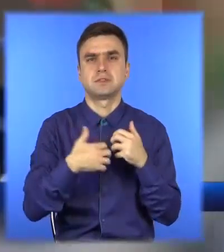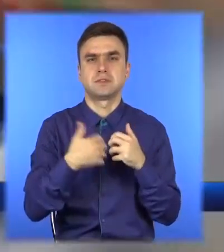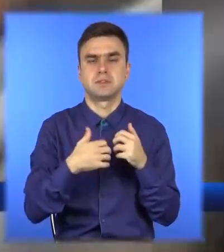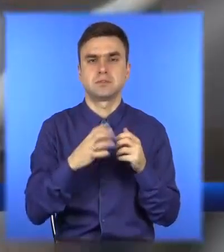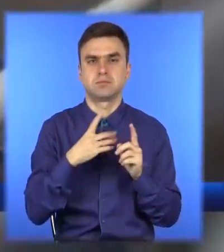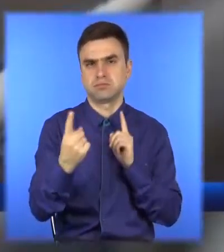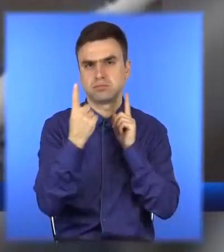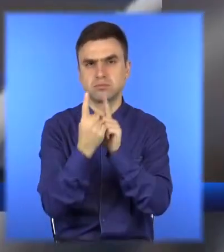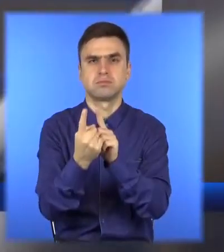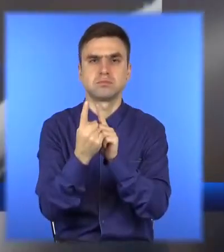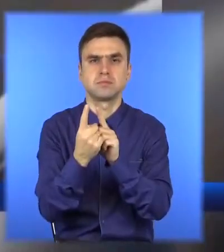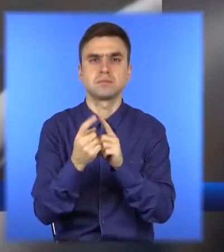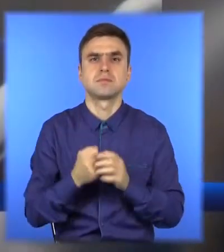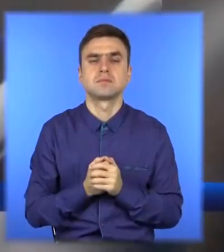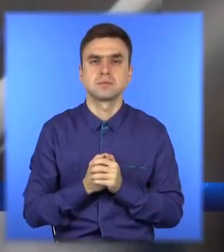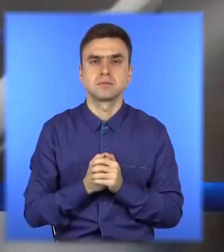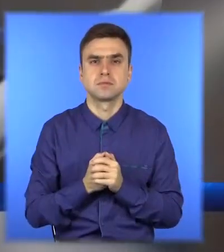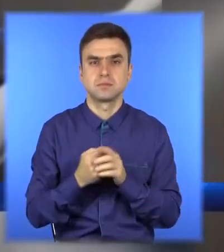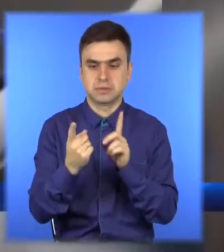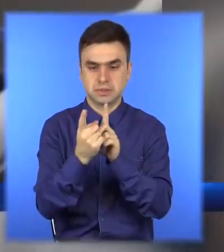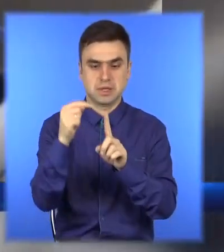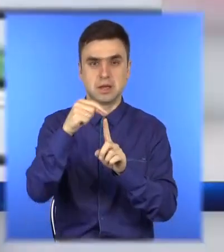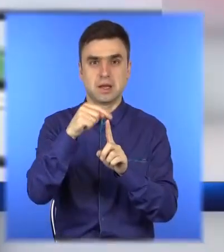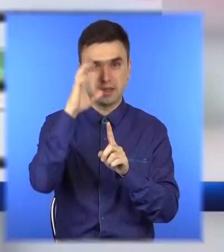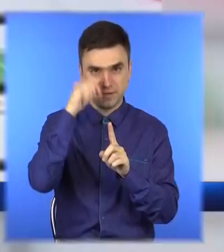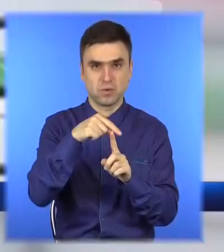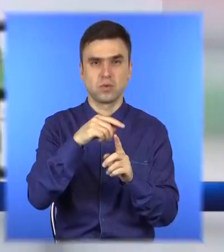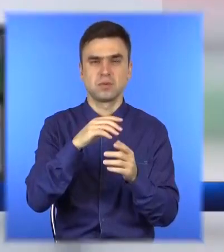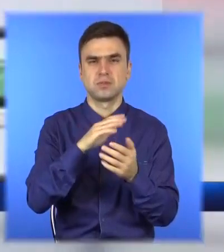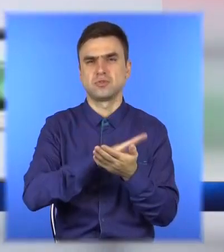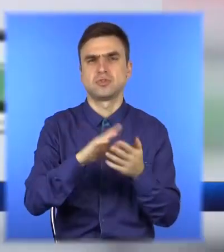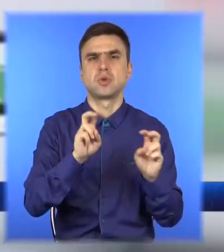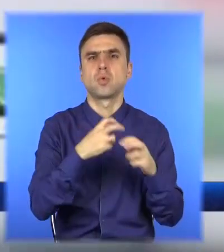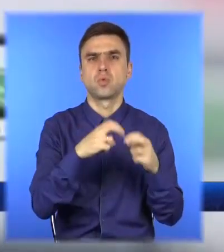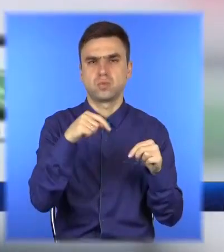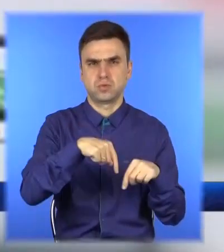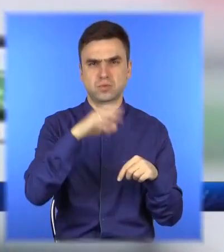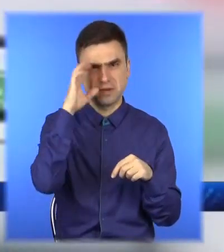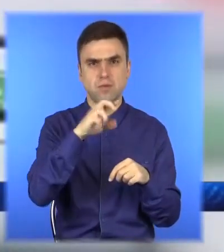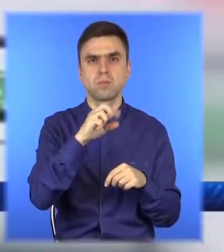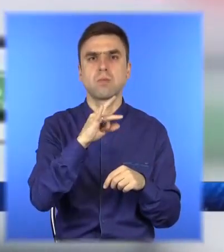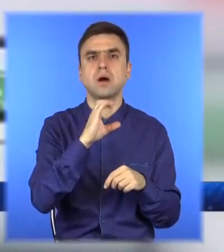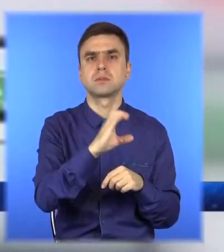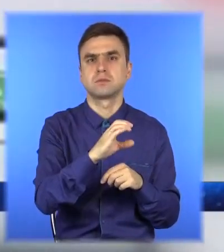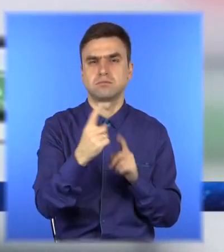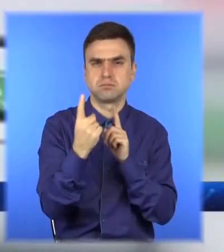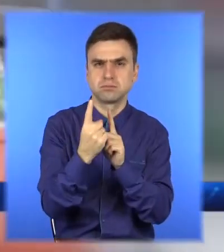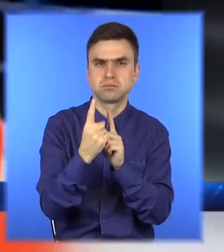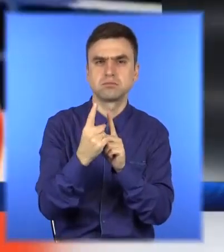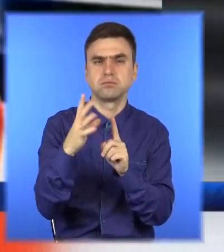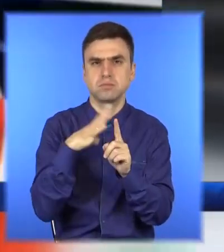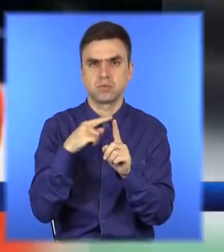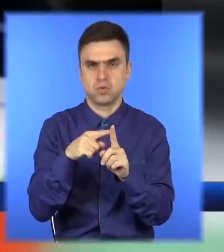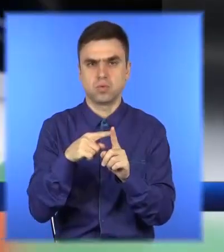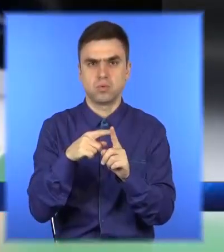«Барс» протистояв спортсмен із Білорусі Володимир Сазонов. Протягом всієї дистанції Руслан Щелєв тримався впевнено і